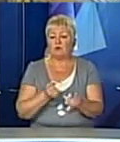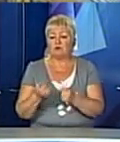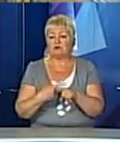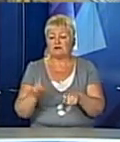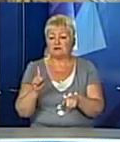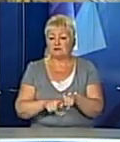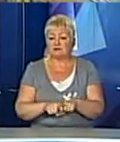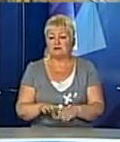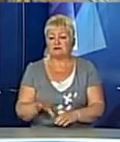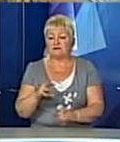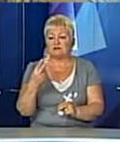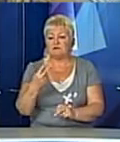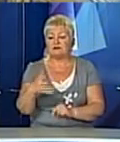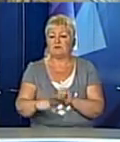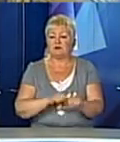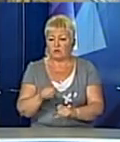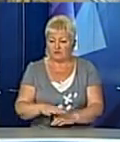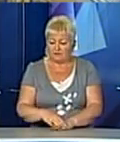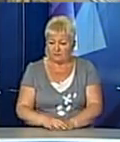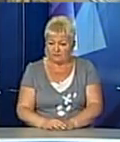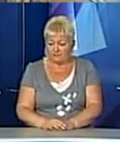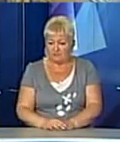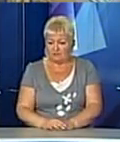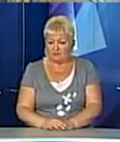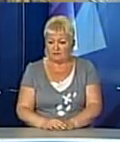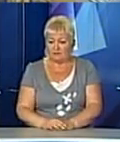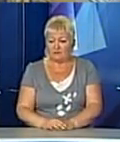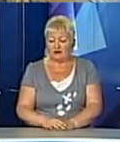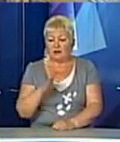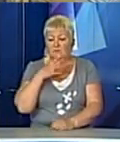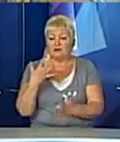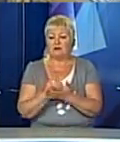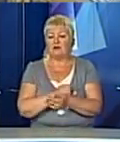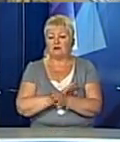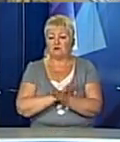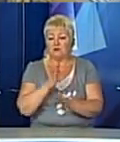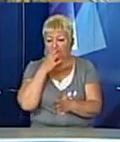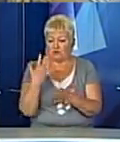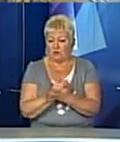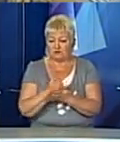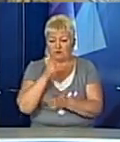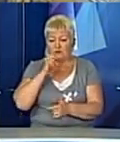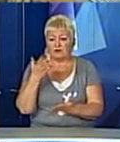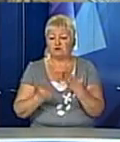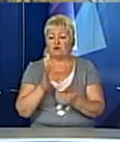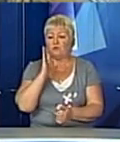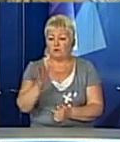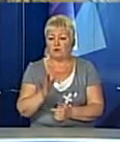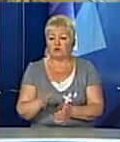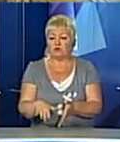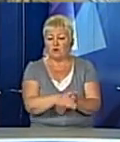всі 25 років, ми надобаємося успіху в Україні. Якщо будуть організовані в нас